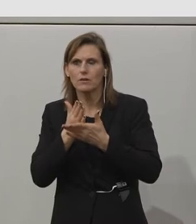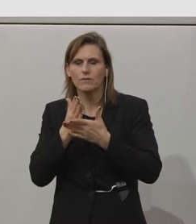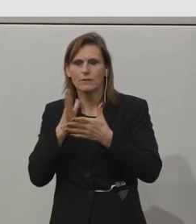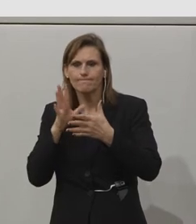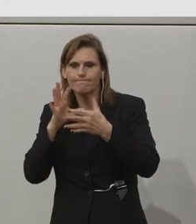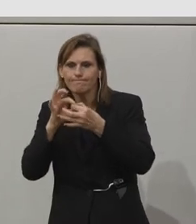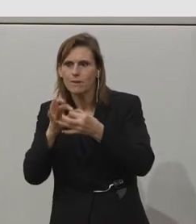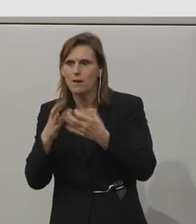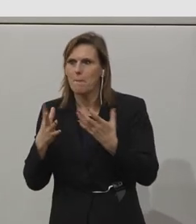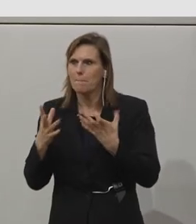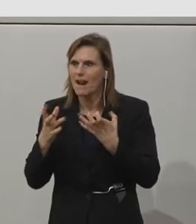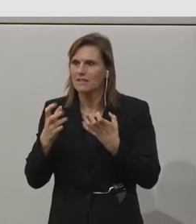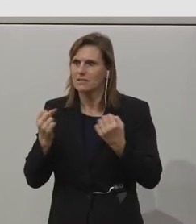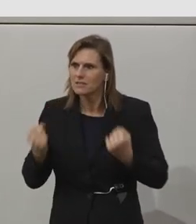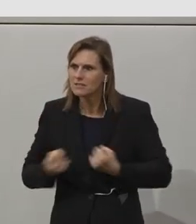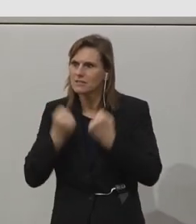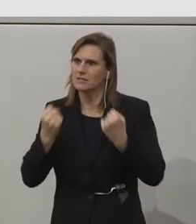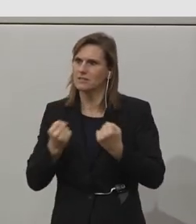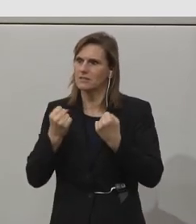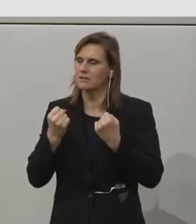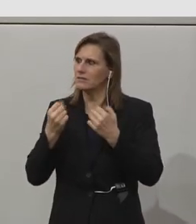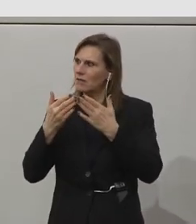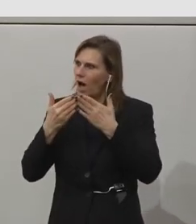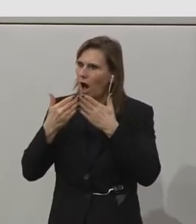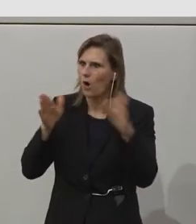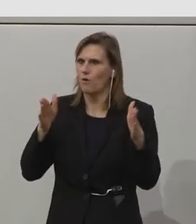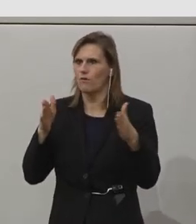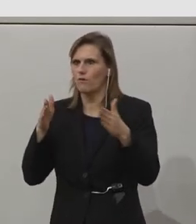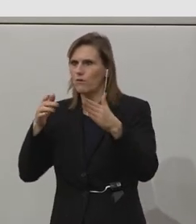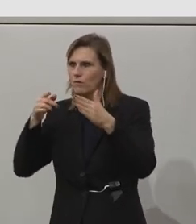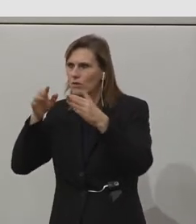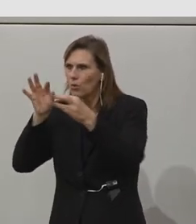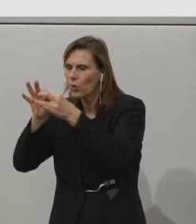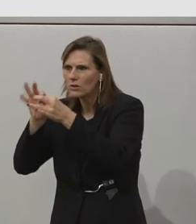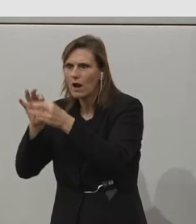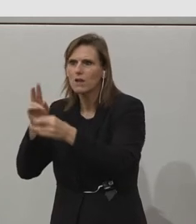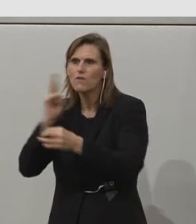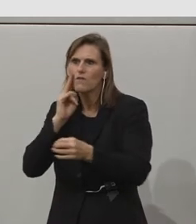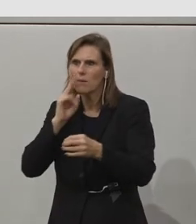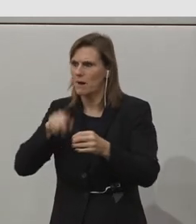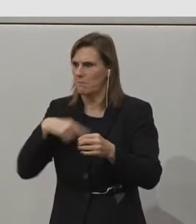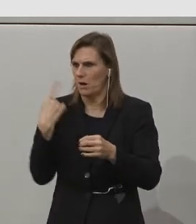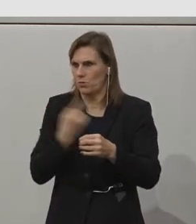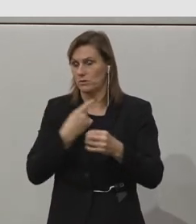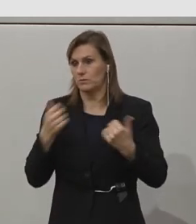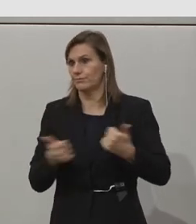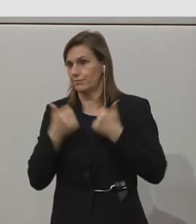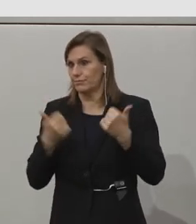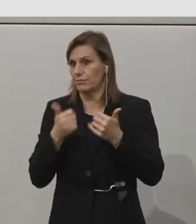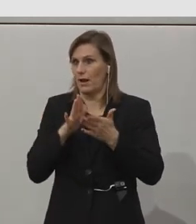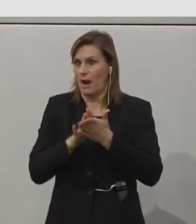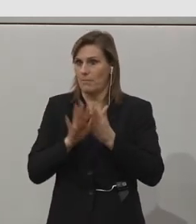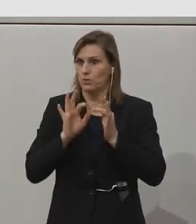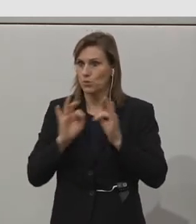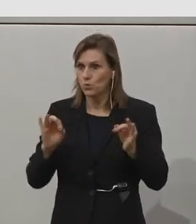wird, dass die Schulen sich öffnen, hinausgehen, mit den Unternehmen kooperieren. Das passiert bei uns auf wunderbare Art und Weise. Und mit